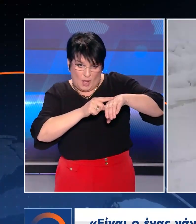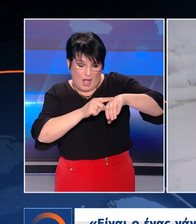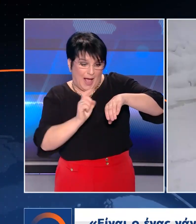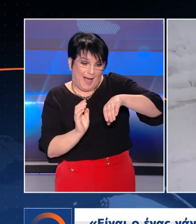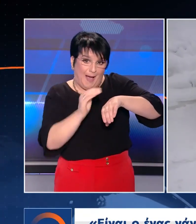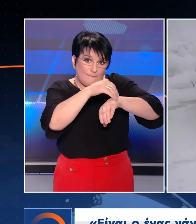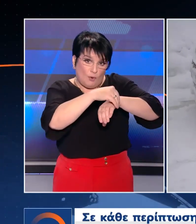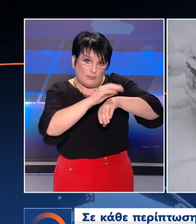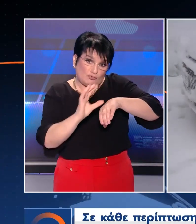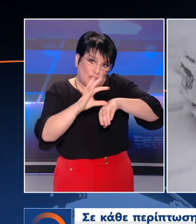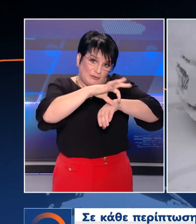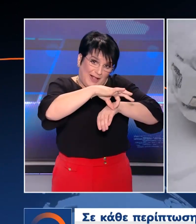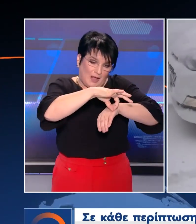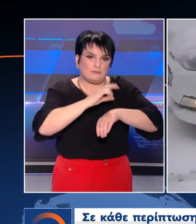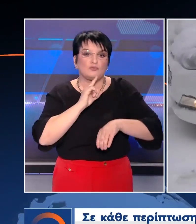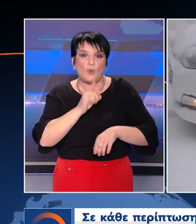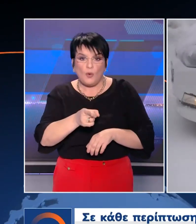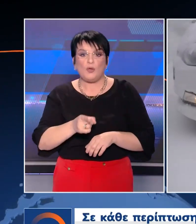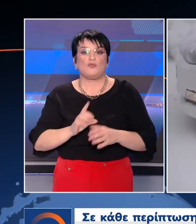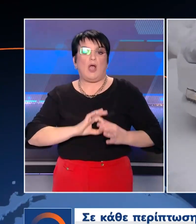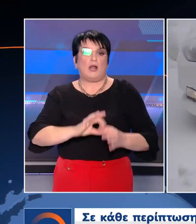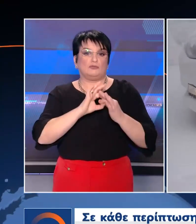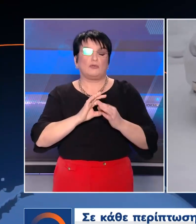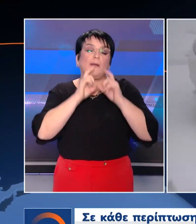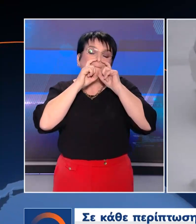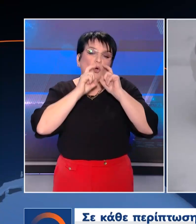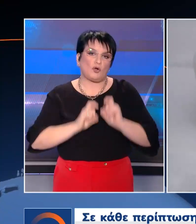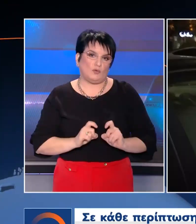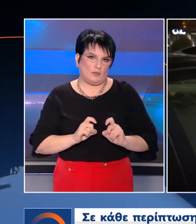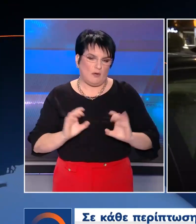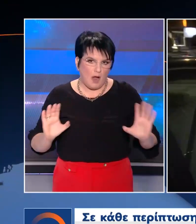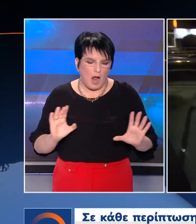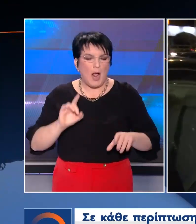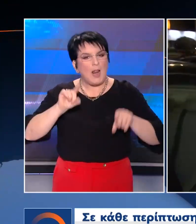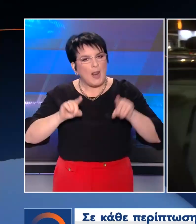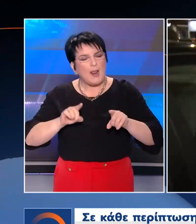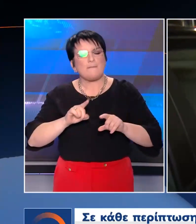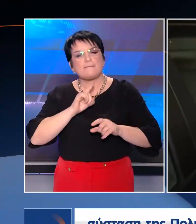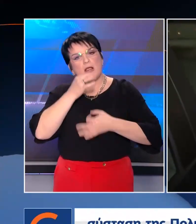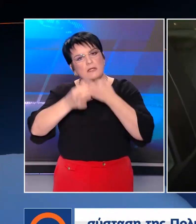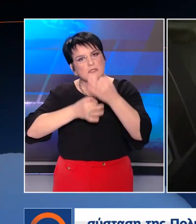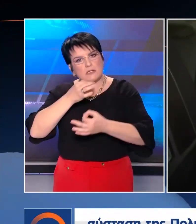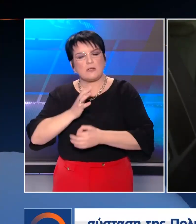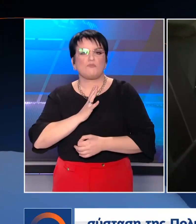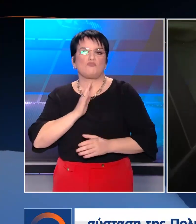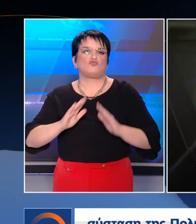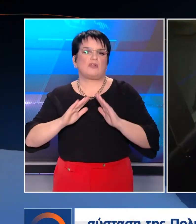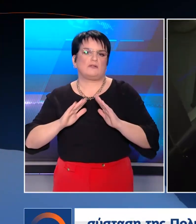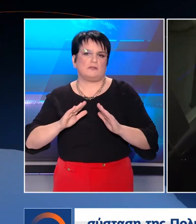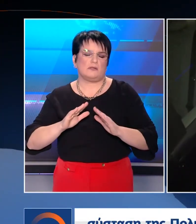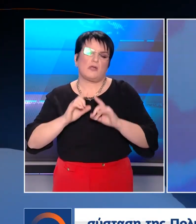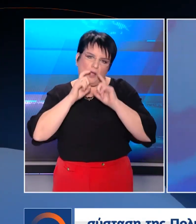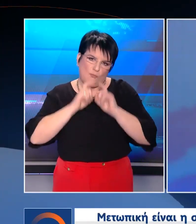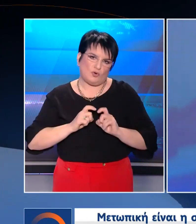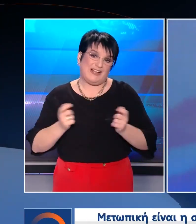Σε κάθε περίπτωση η παρουσία αντιολυσθητικών αλυσίδων στο όχημα είναι υποχρεωτική ενώ υπάρχει και ισχυρή σύσταση της πολιτικής προστασίας για τη χρήση